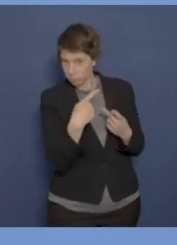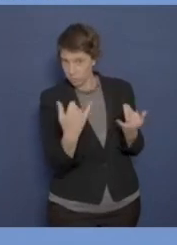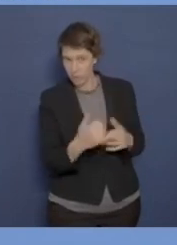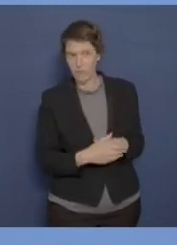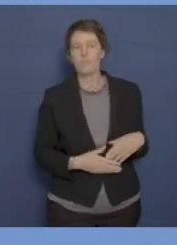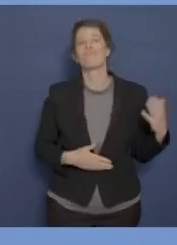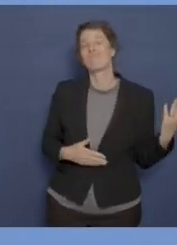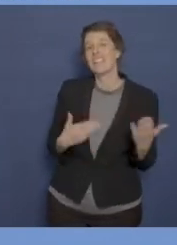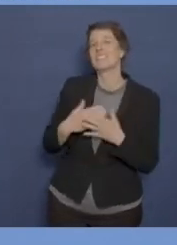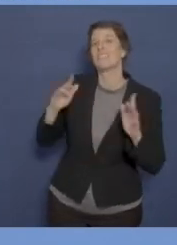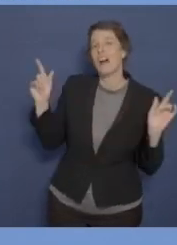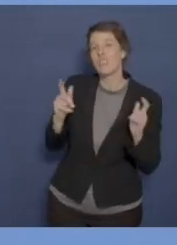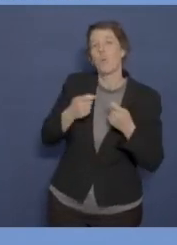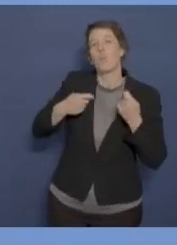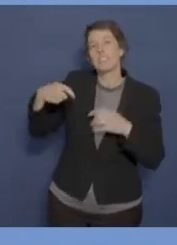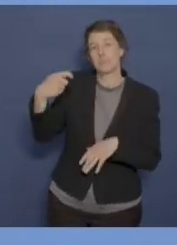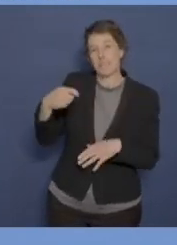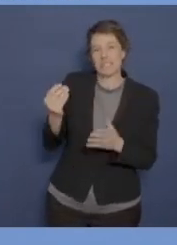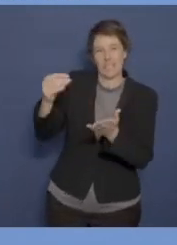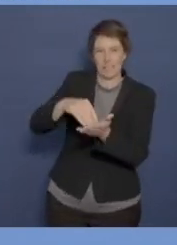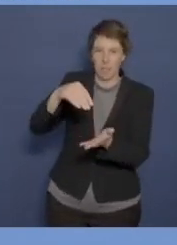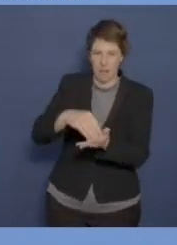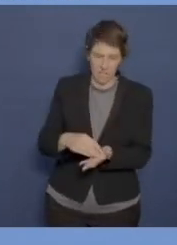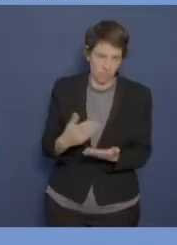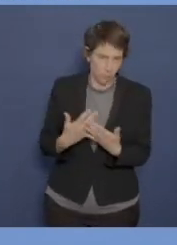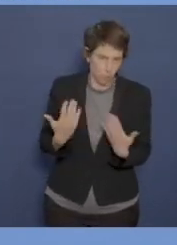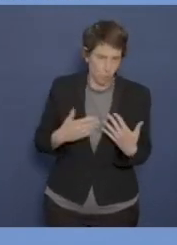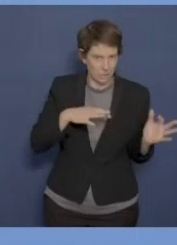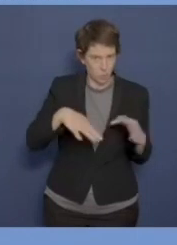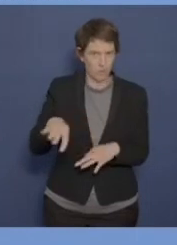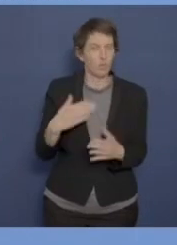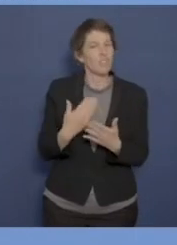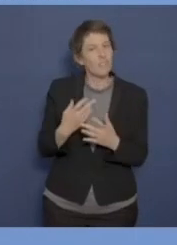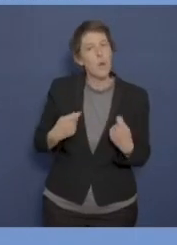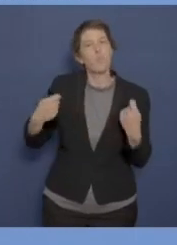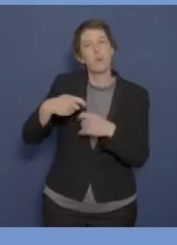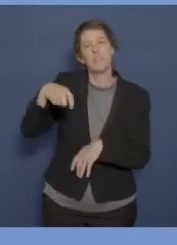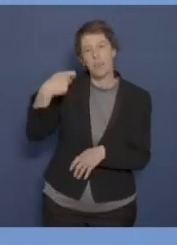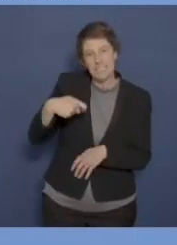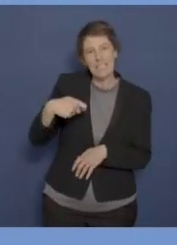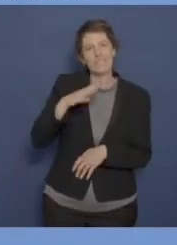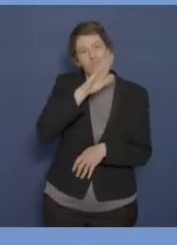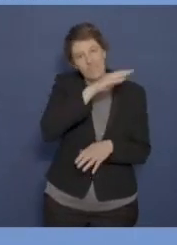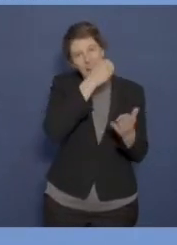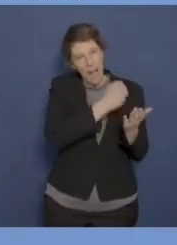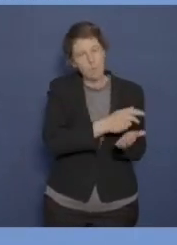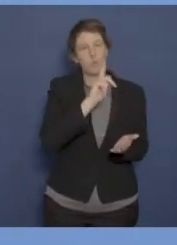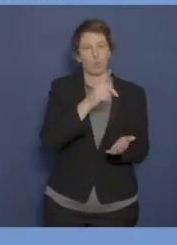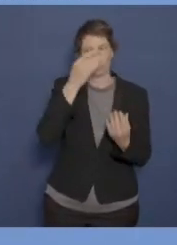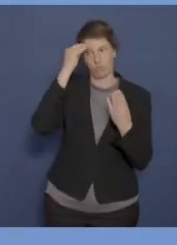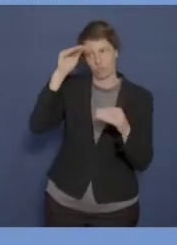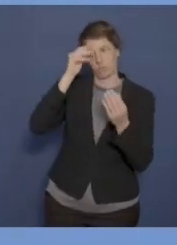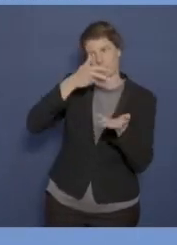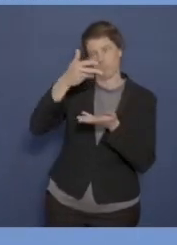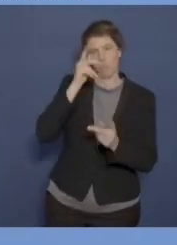Bundespräsident wahrnehmen wird. Insofern ist das auch etwas, wozu der Bundespräsident, das Bundespräsidialamt kommunizieren sollte.